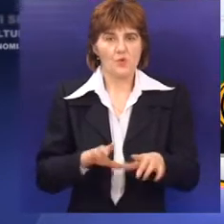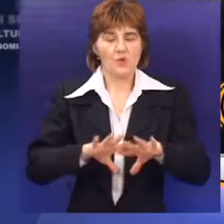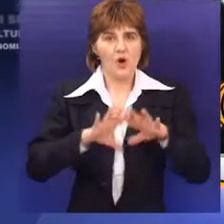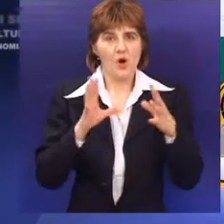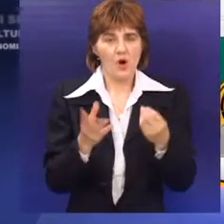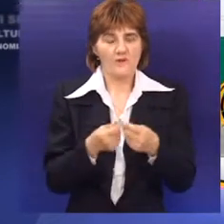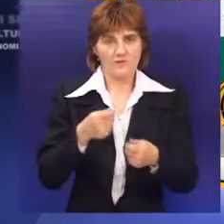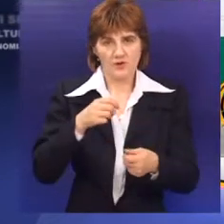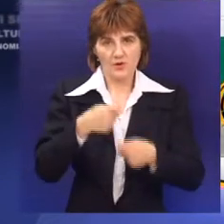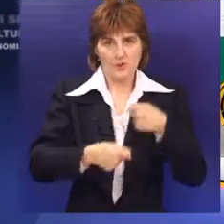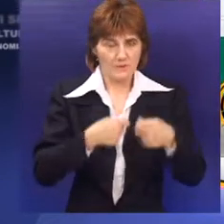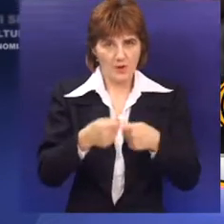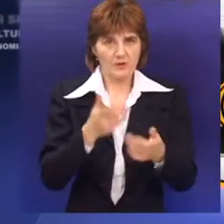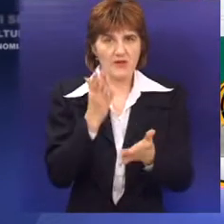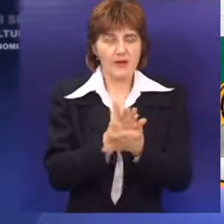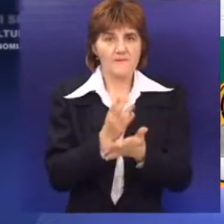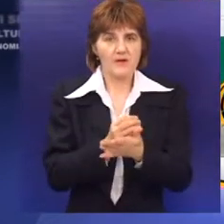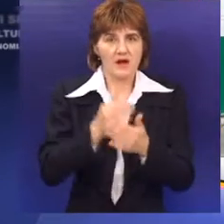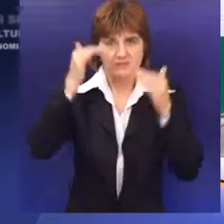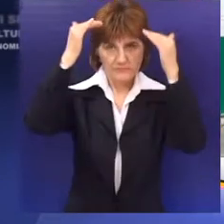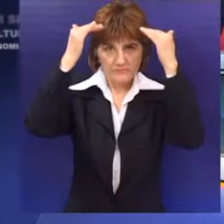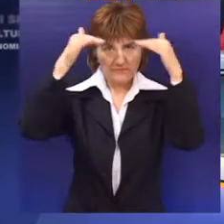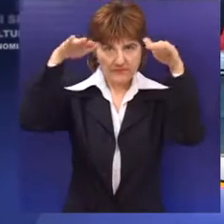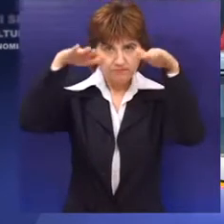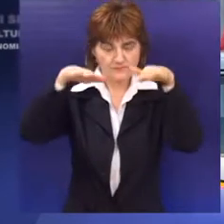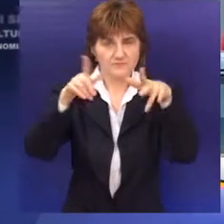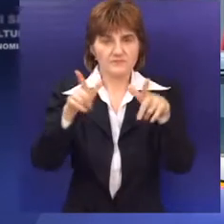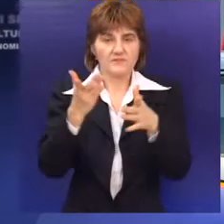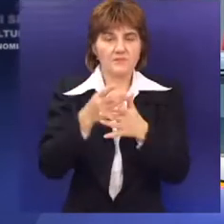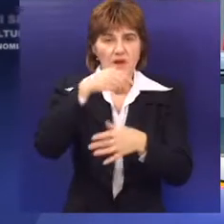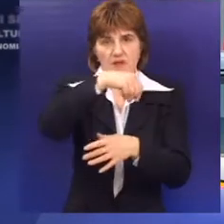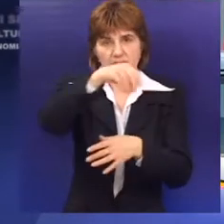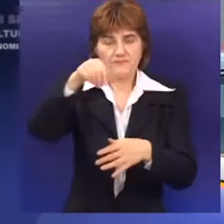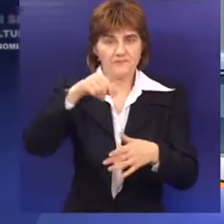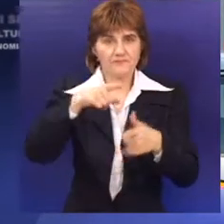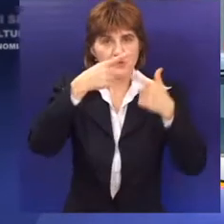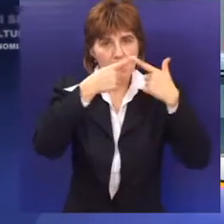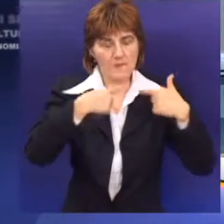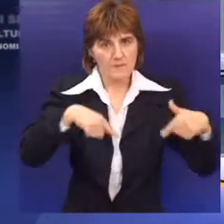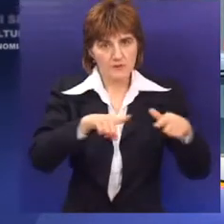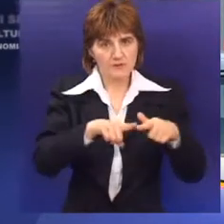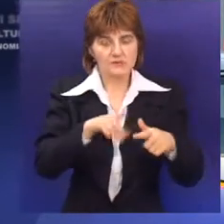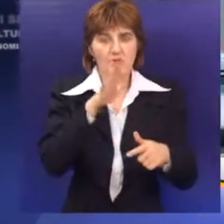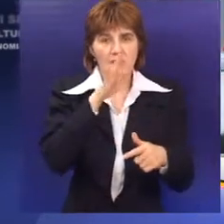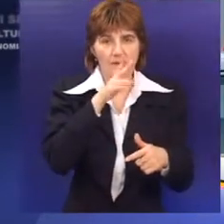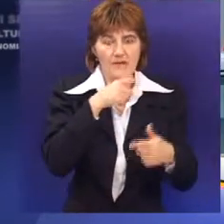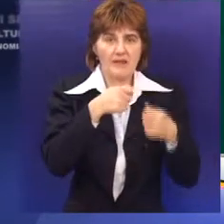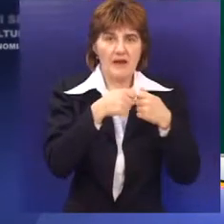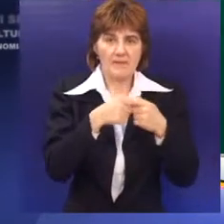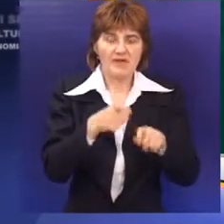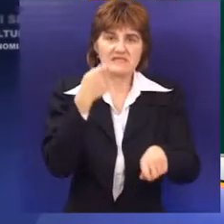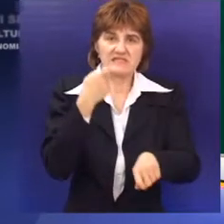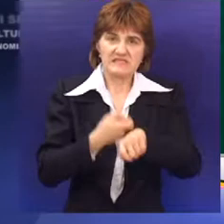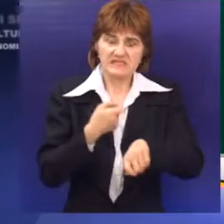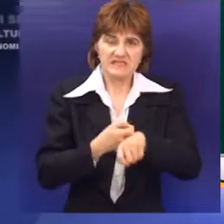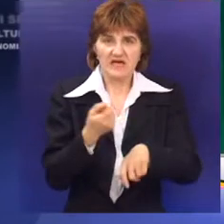projekta postavljena je posebno dizajnirana nadstrešnica za smešte posuda za selektivno razdvajanje otpada, papira, plastike,